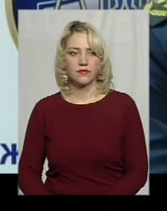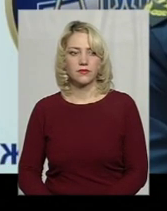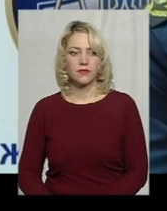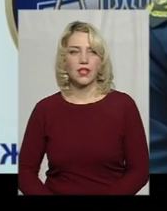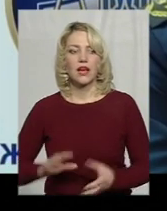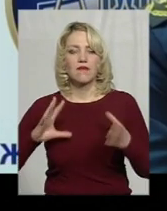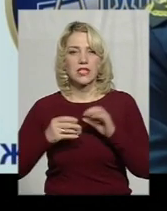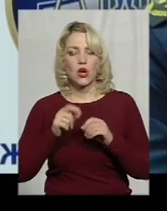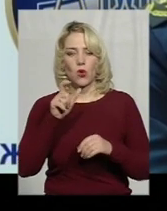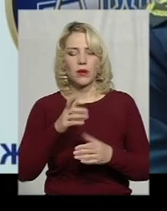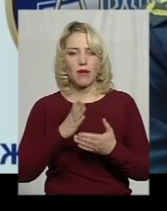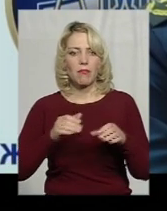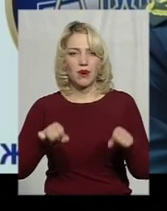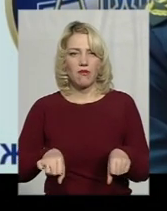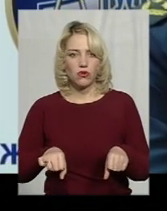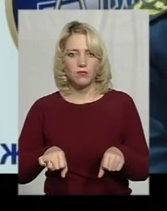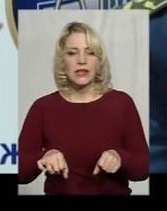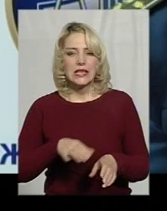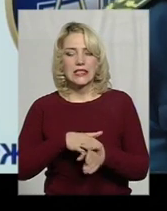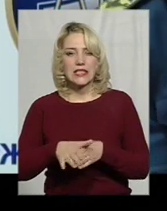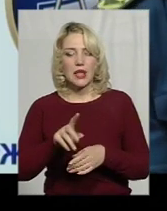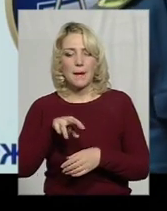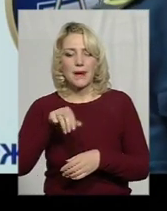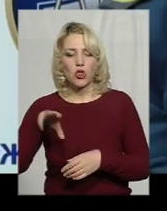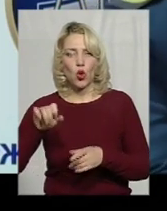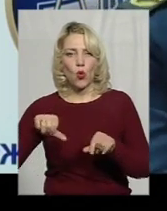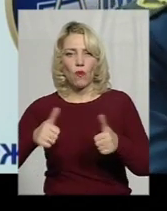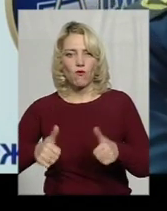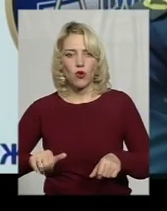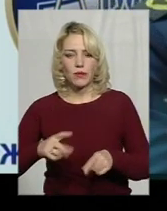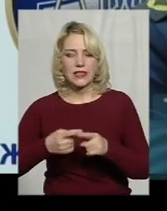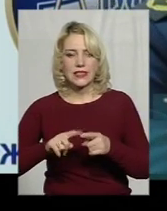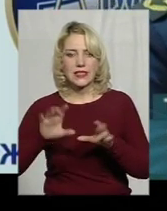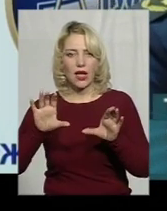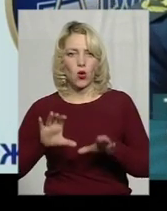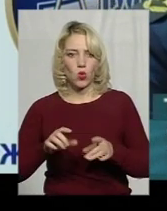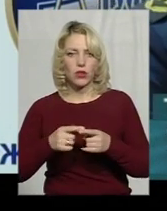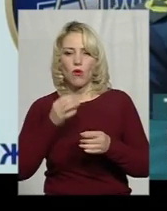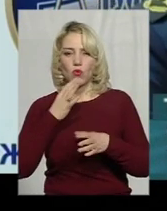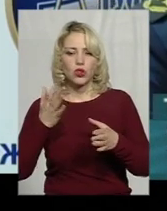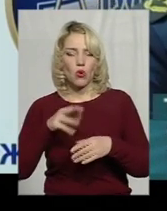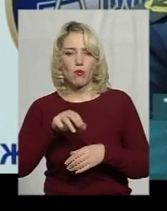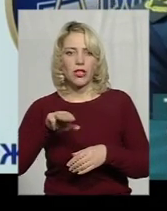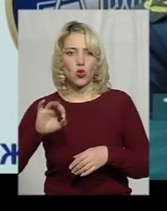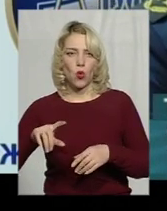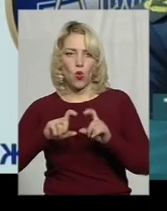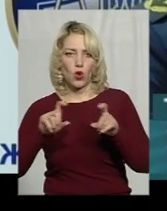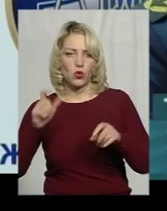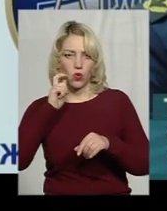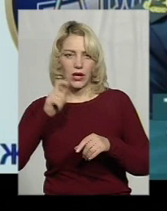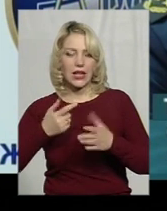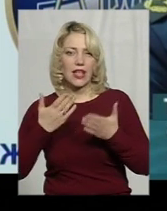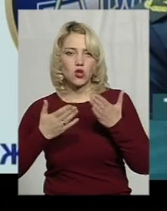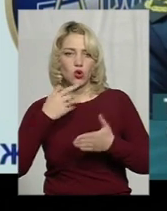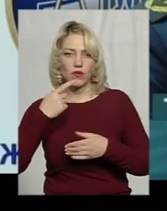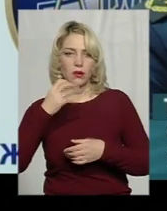Взагалі громадянин має право здійснювати митне оформлення по цих законах в будь-якому митному органу України. Якщо брати нашу Хмельницьку